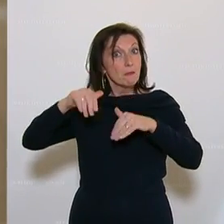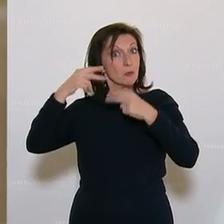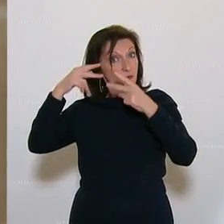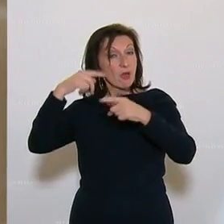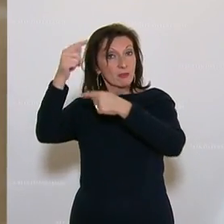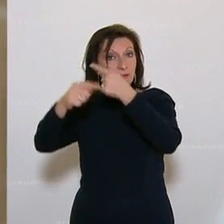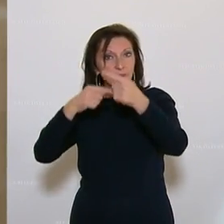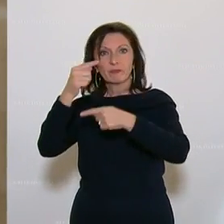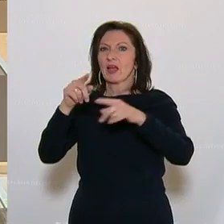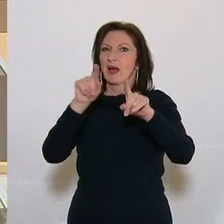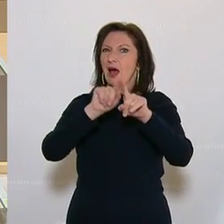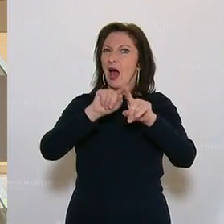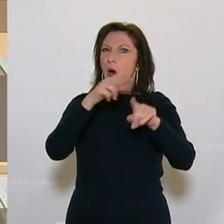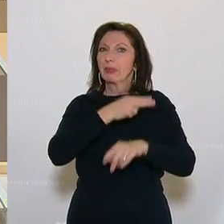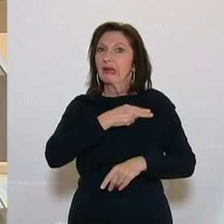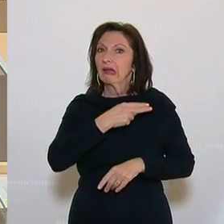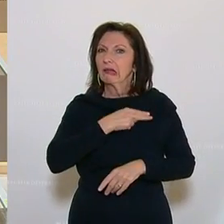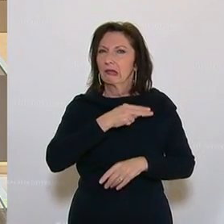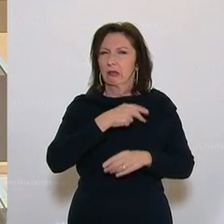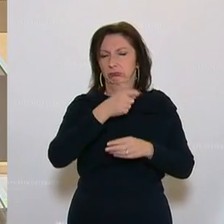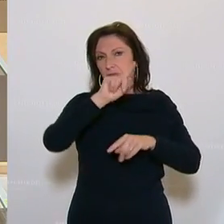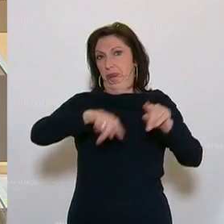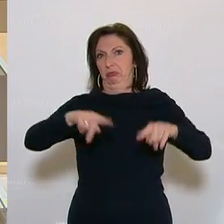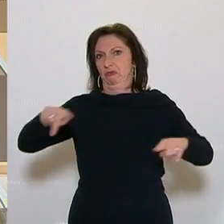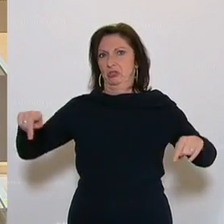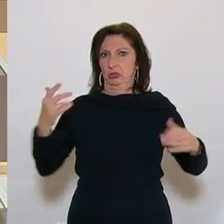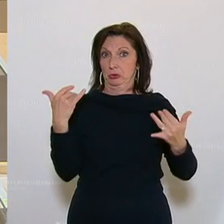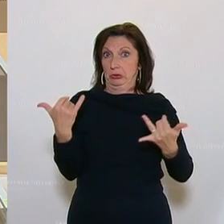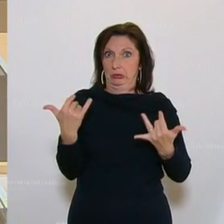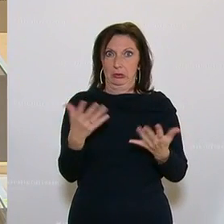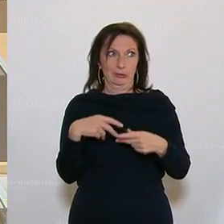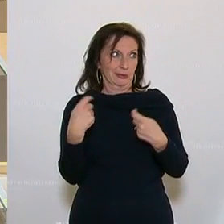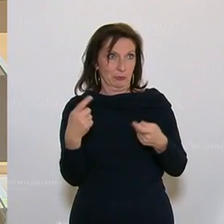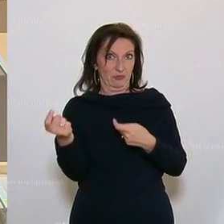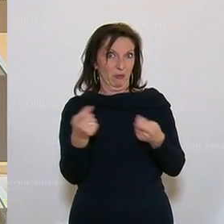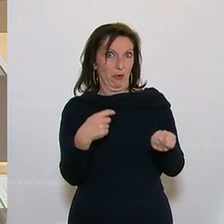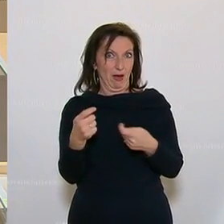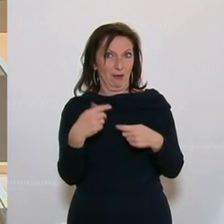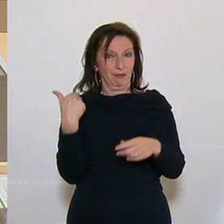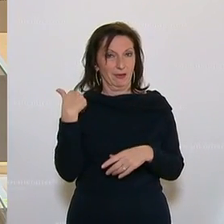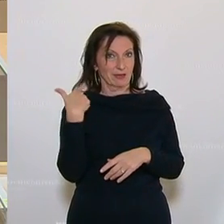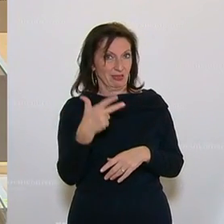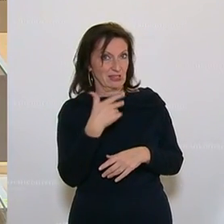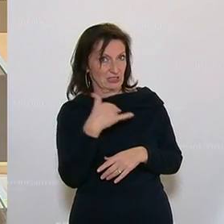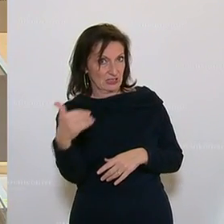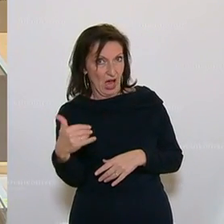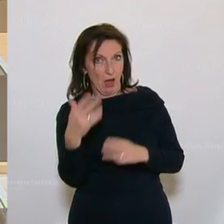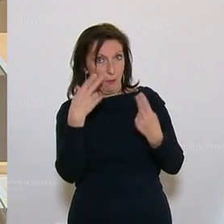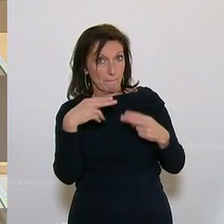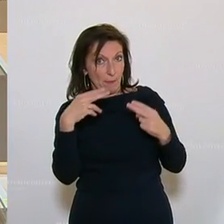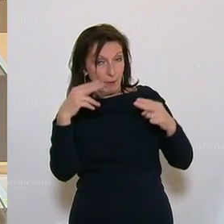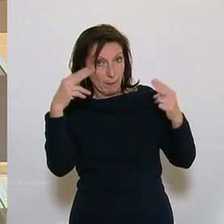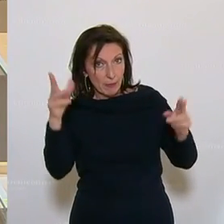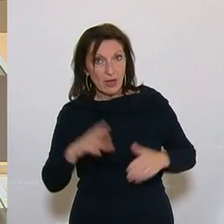Titelvielfalt, wo ein Markt ja entstanden ist in den letzten 30 Jahren und jetzt zunehmend auch,